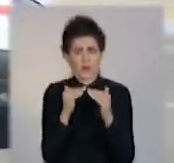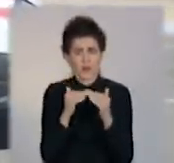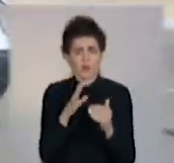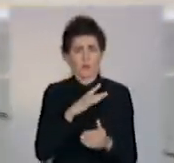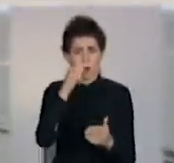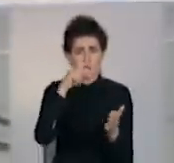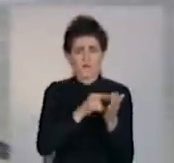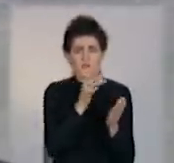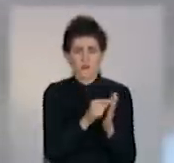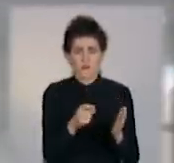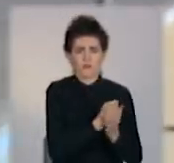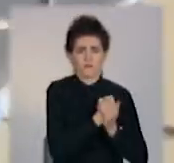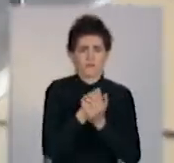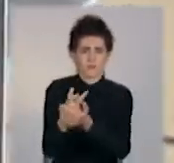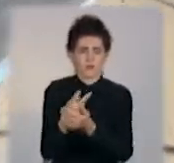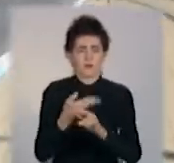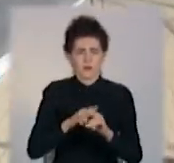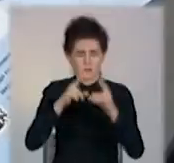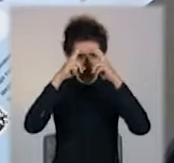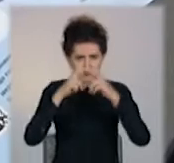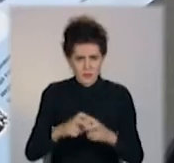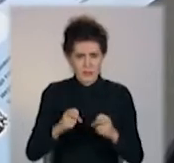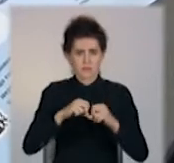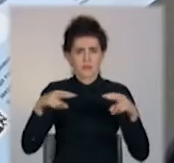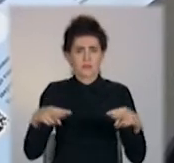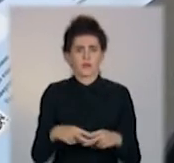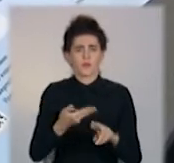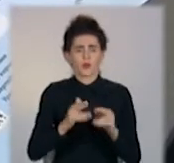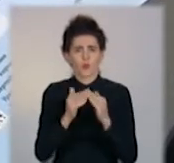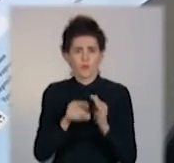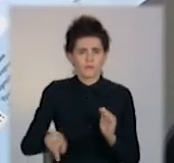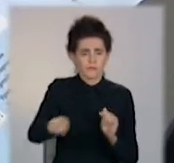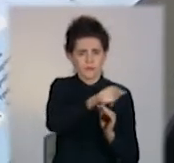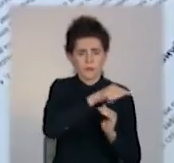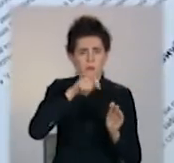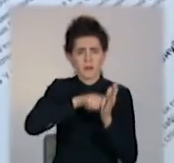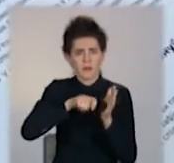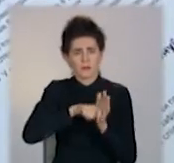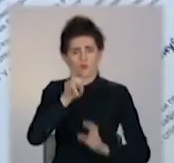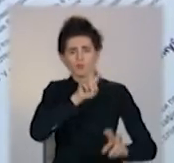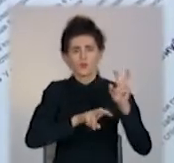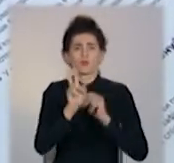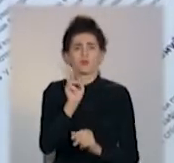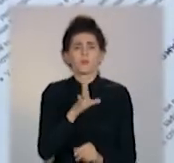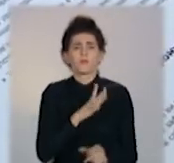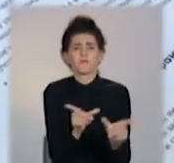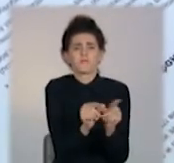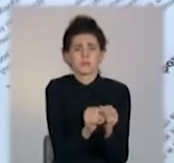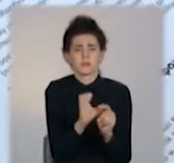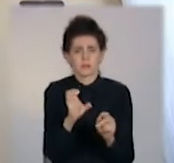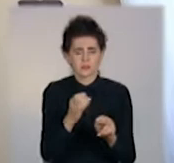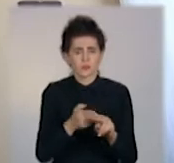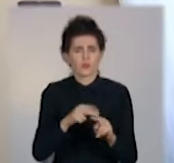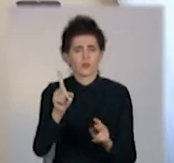ушпиталили. Місцеві епідеміологи кажуть, обробили оселю, де мешкав чоловік. Нині шукають тих, хто з ним контактував.